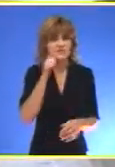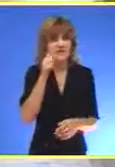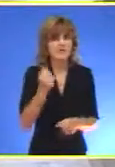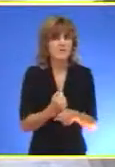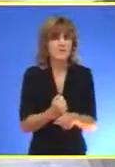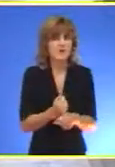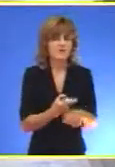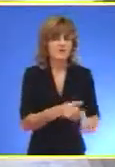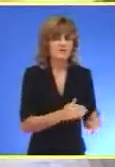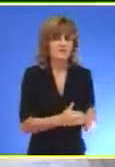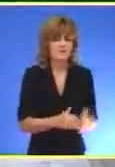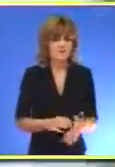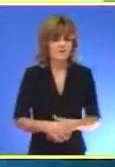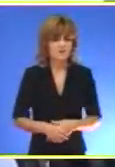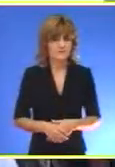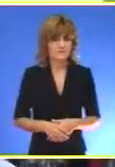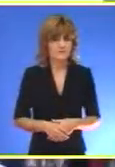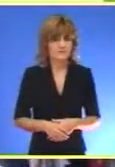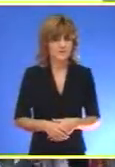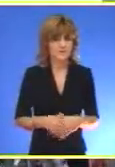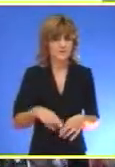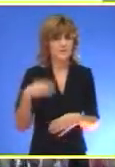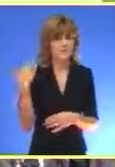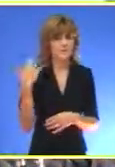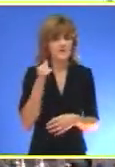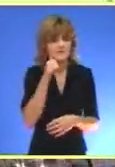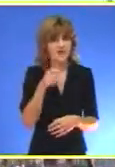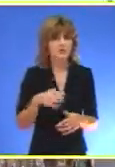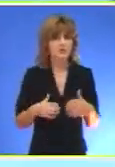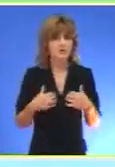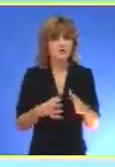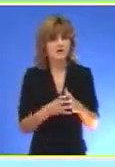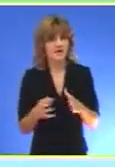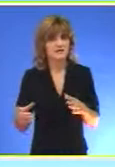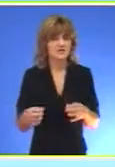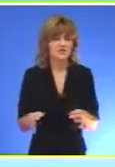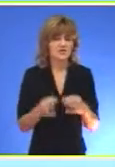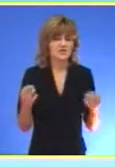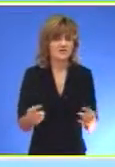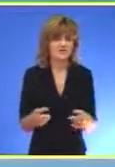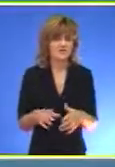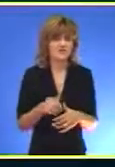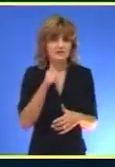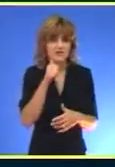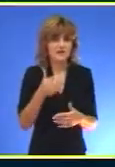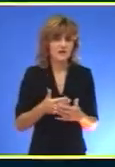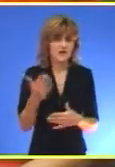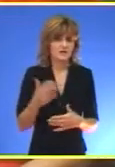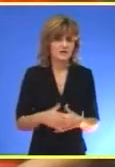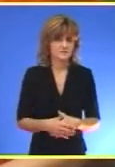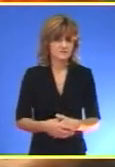decu sa posebnim potrebama Proteklih dana U Subotici nastavljene manifestacije U okviru proslave Dana grada